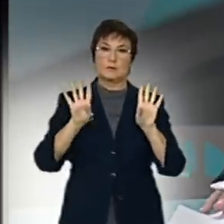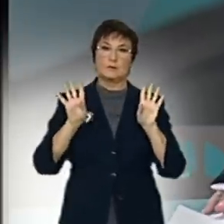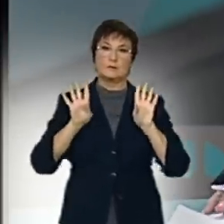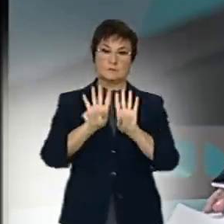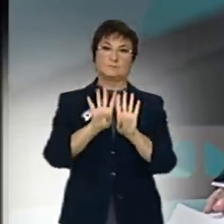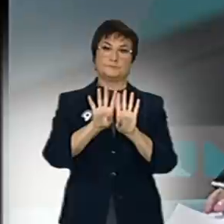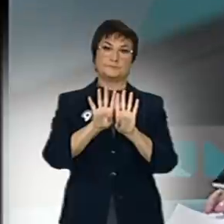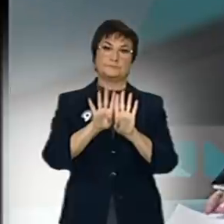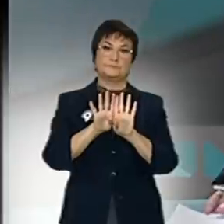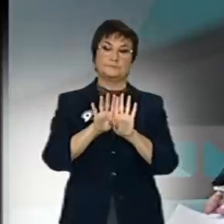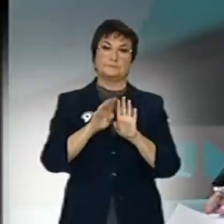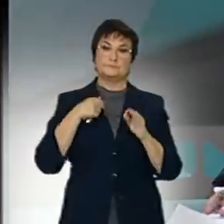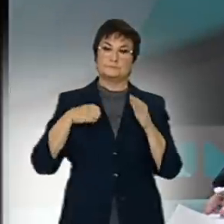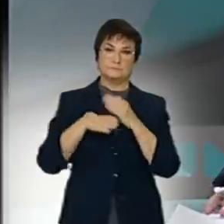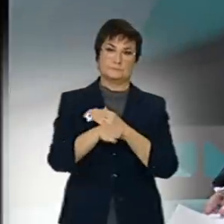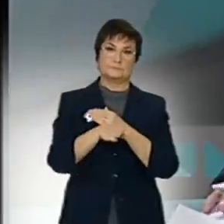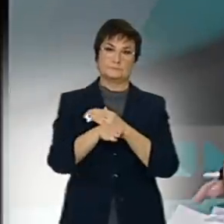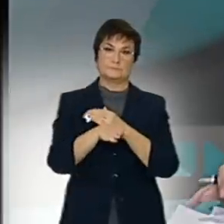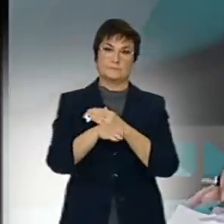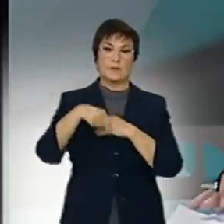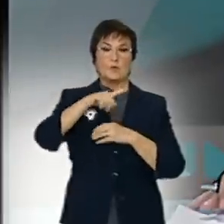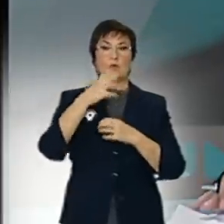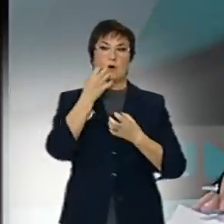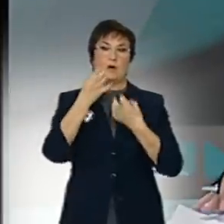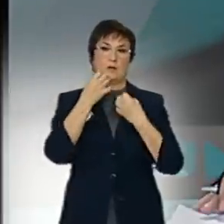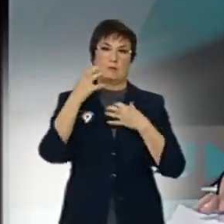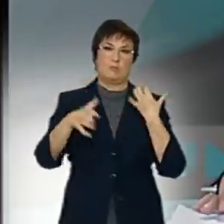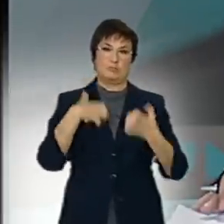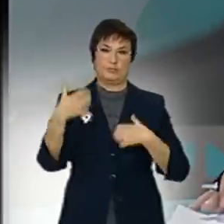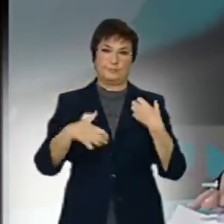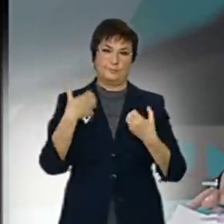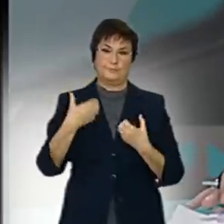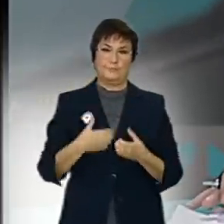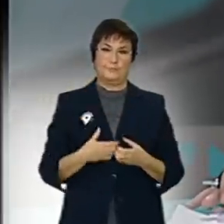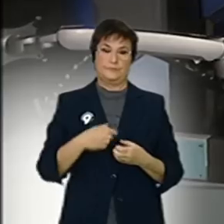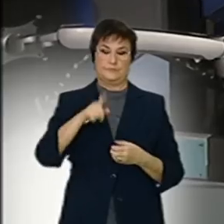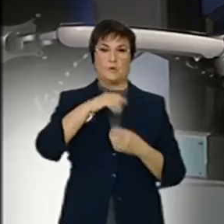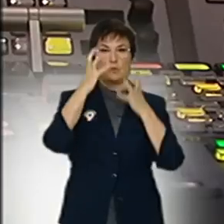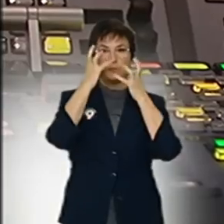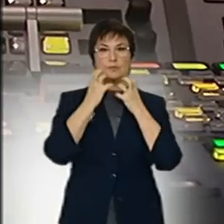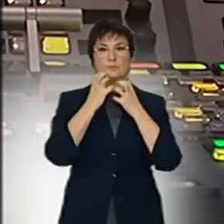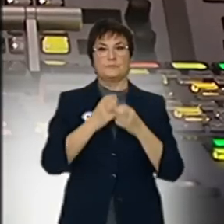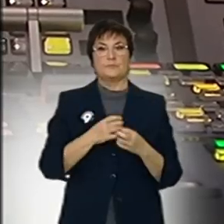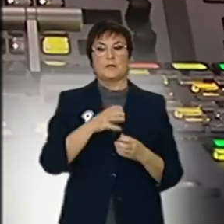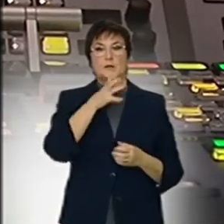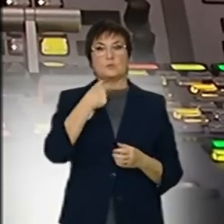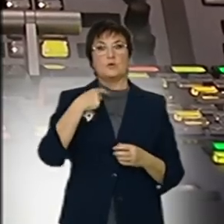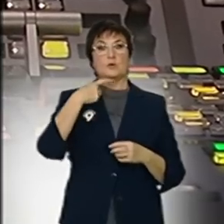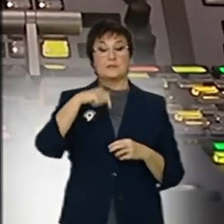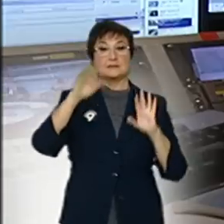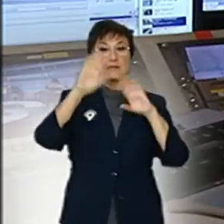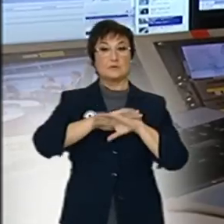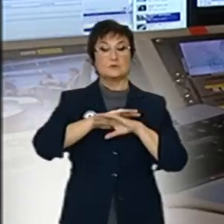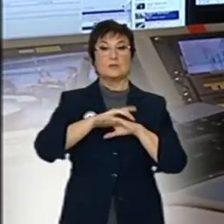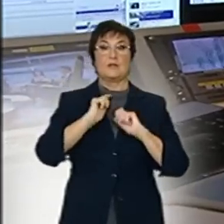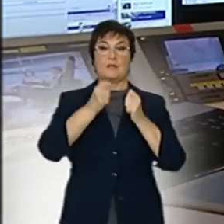i clar, evidentment, crits d'indignació i lamentants de tots. Precisament vull que li donaven un premi als